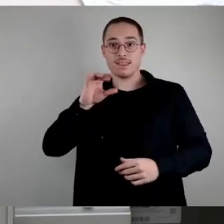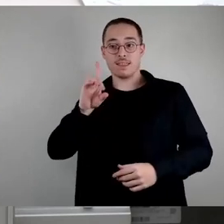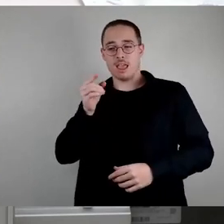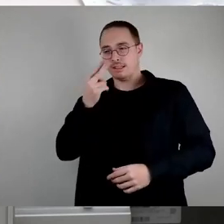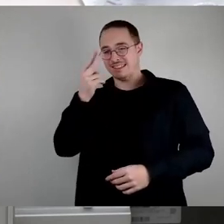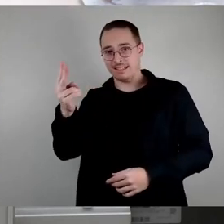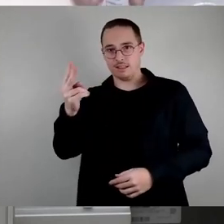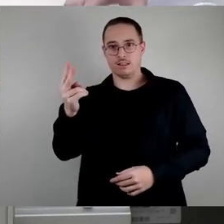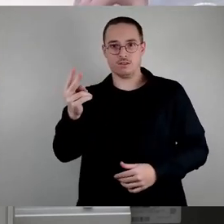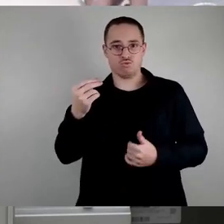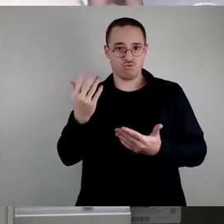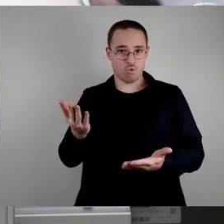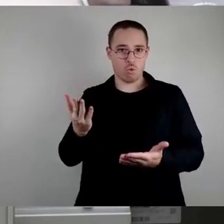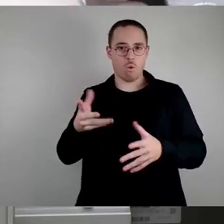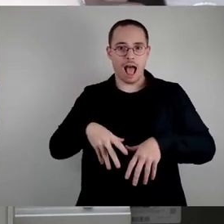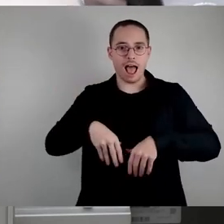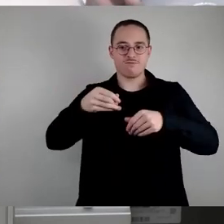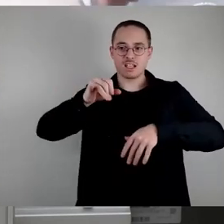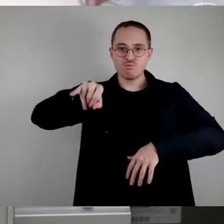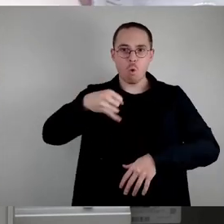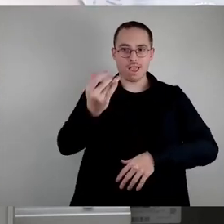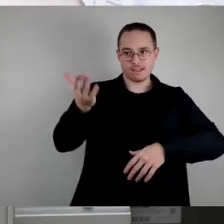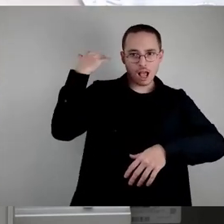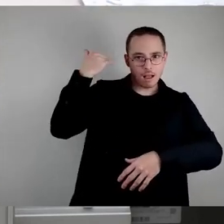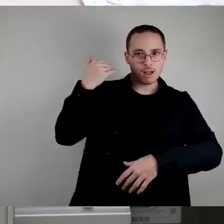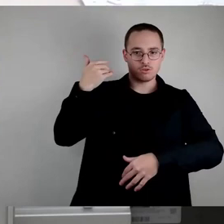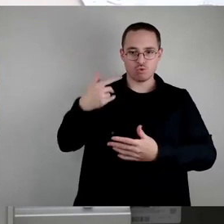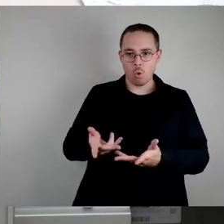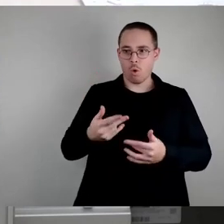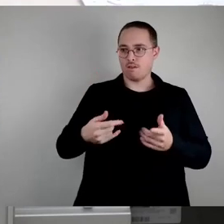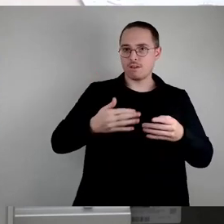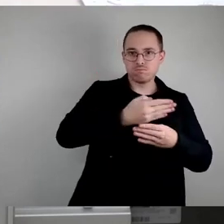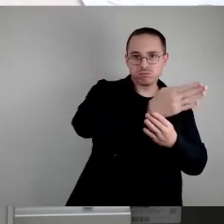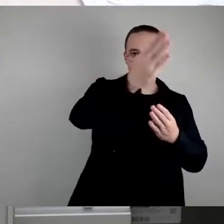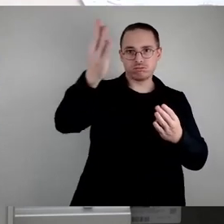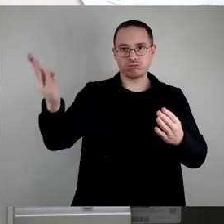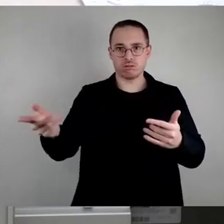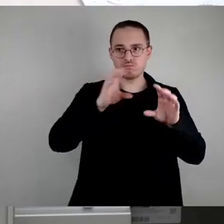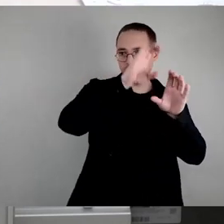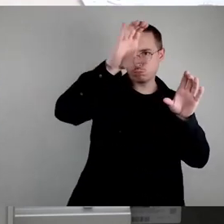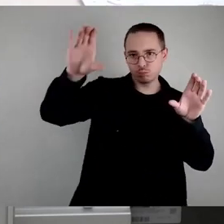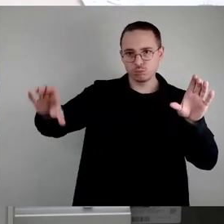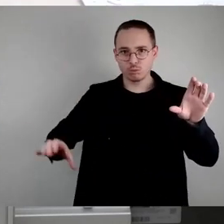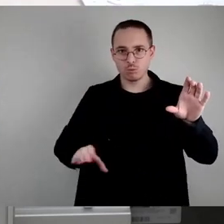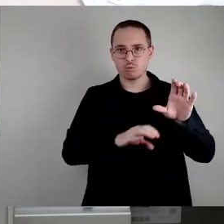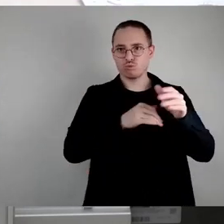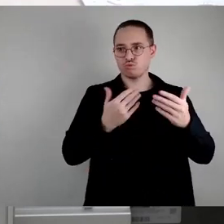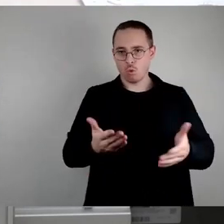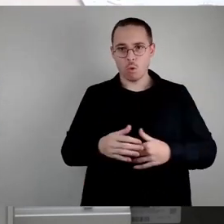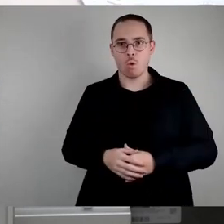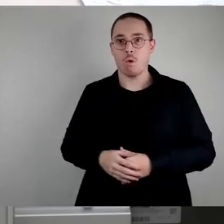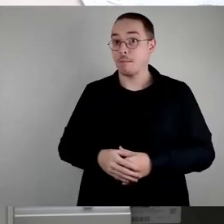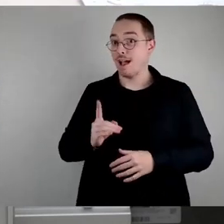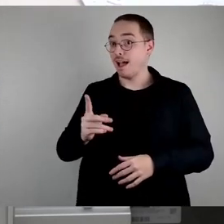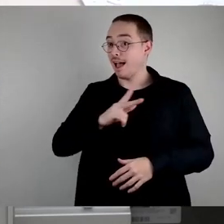Anfangsprojekte, die über die Stadt verstreut sind. Auch dort wird es teilweise Mieterbeiräte geben, weil es da schon jetzt auch Kommunikationsbedarf gibt, auch unter den